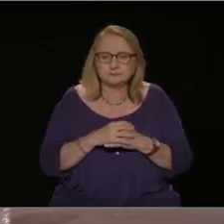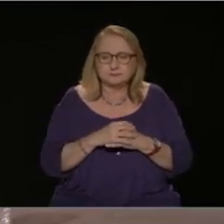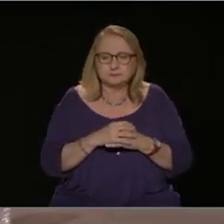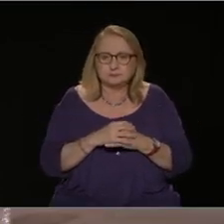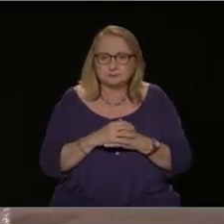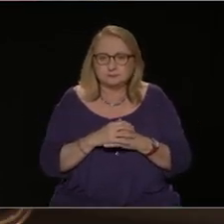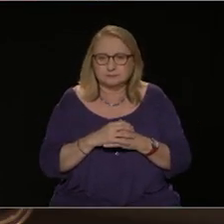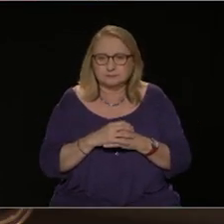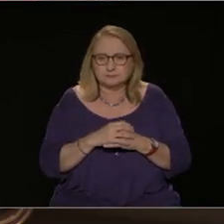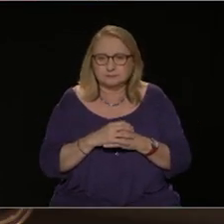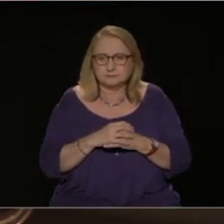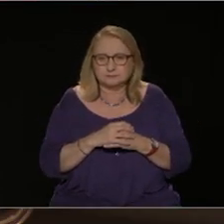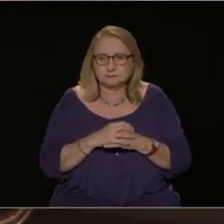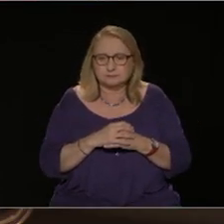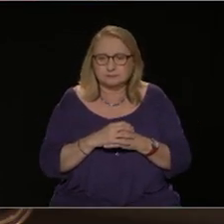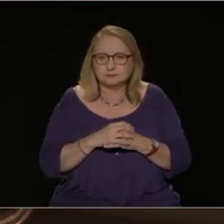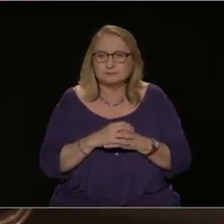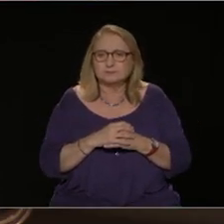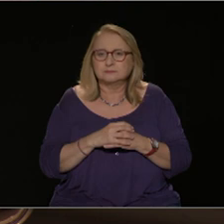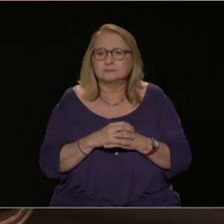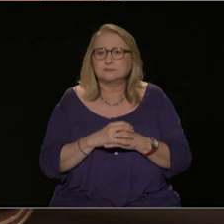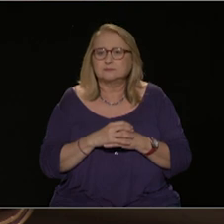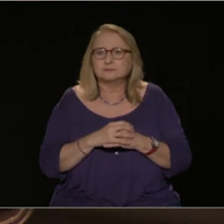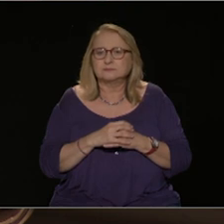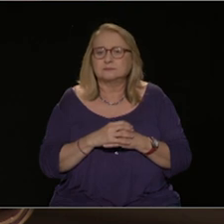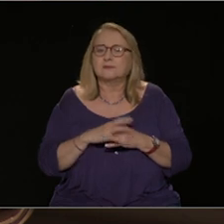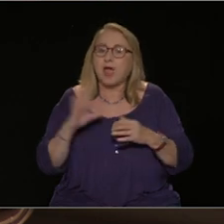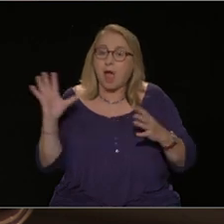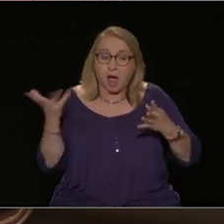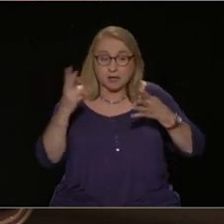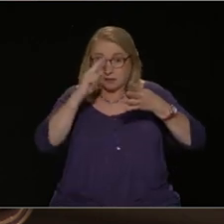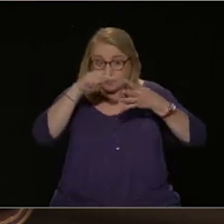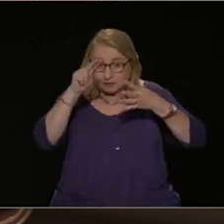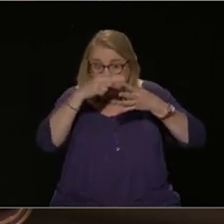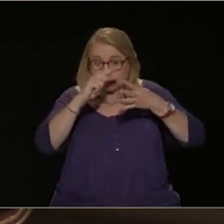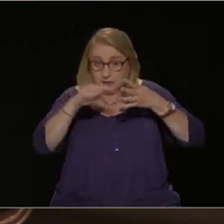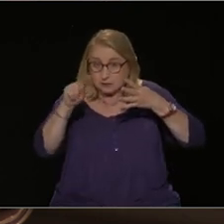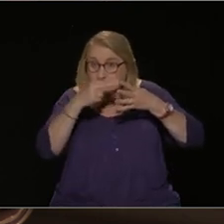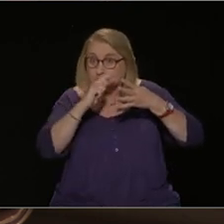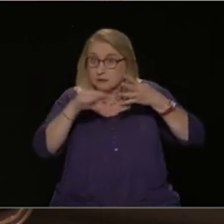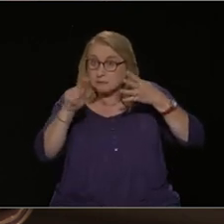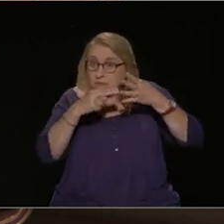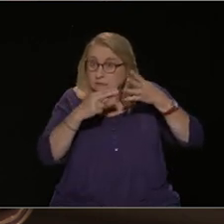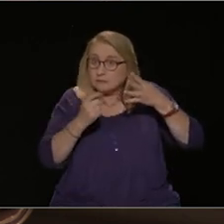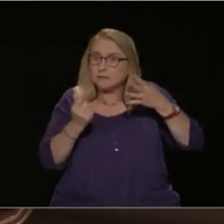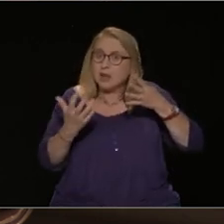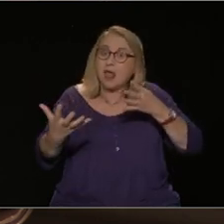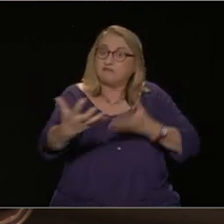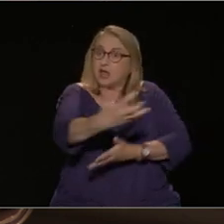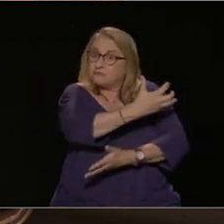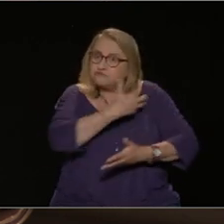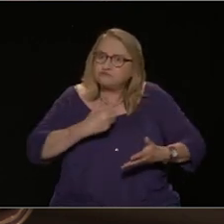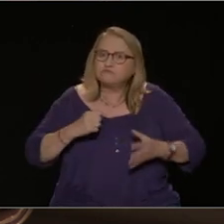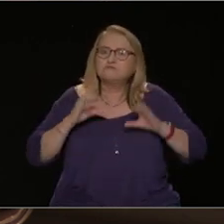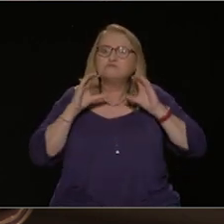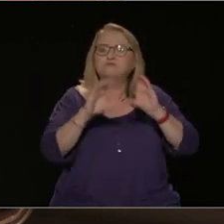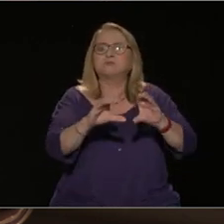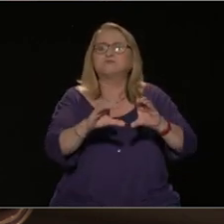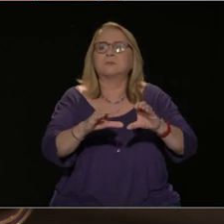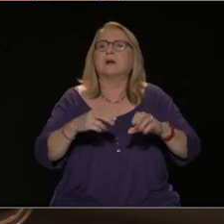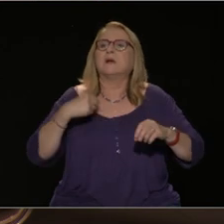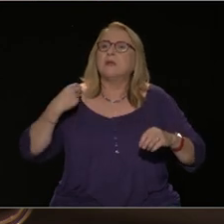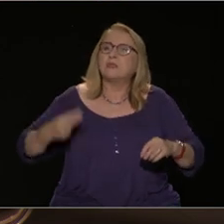Πριν περάσουμε στο πολιτικό σας, αφήγη, όπως είπατε που θέλετε να αναφερθείτε σε μία σειρά συγκεκριμένων παραγόντων και θέσεων,